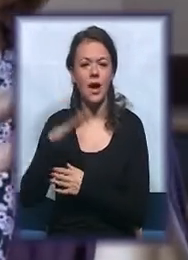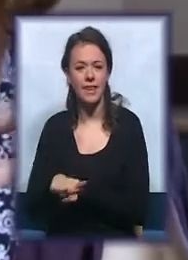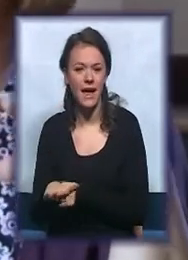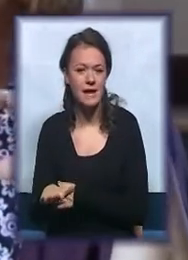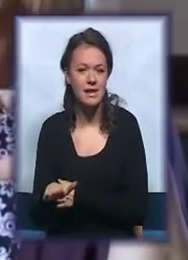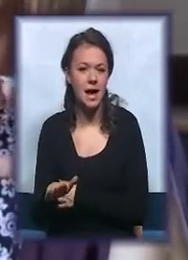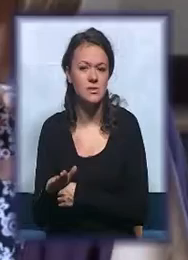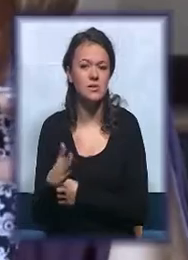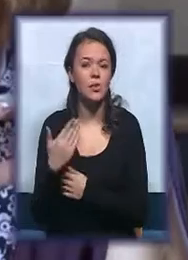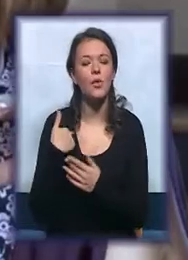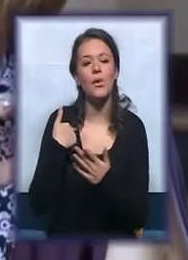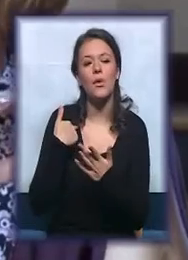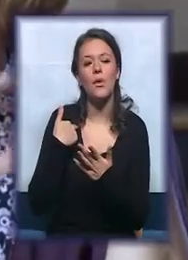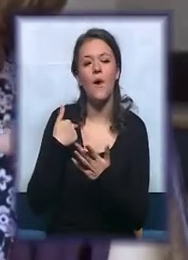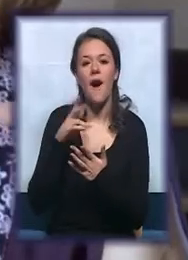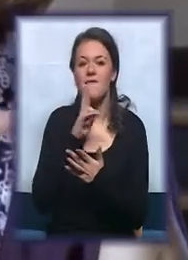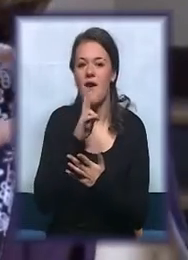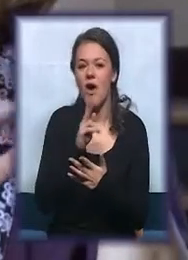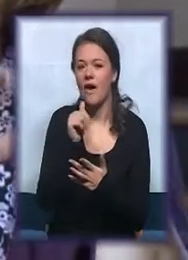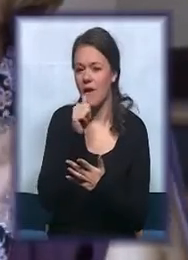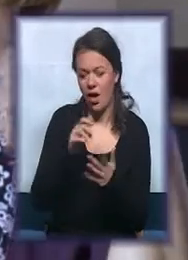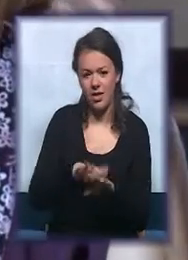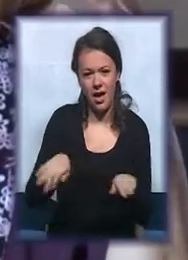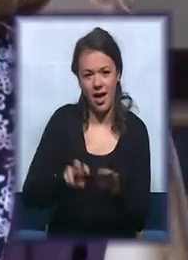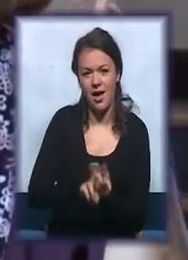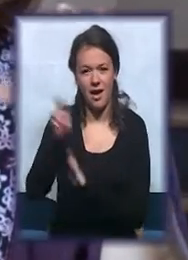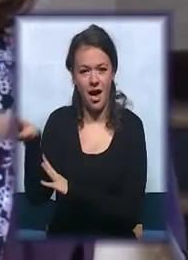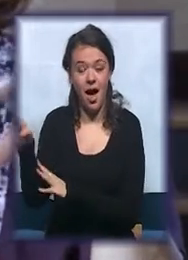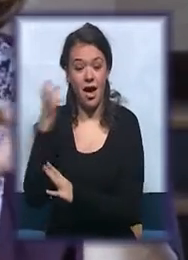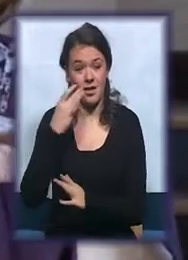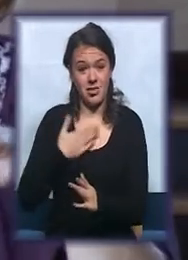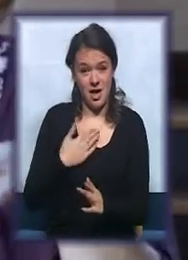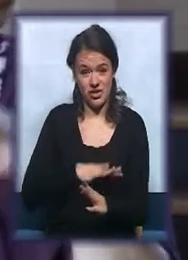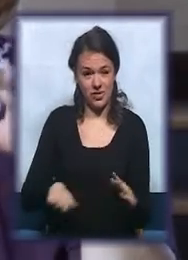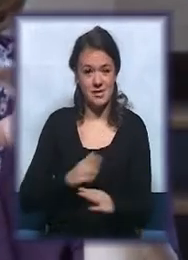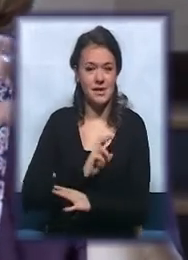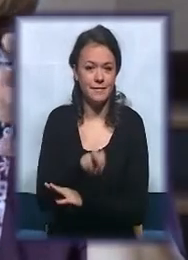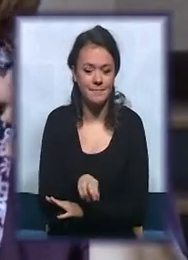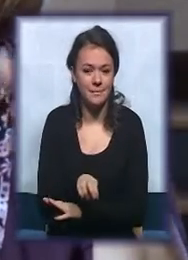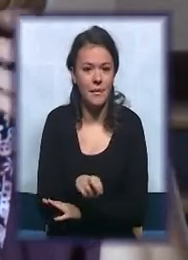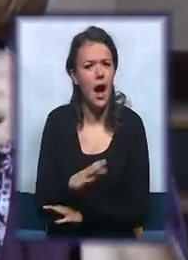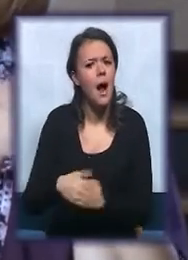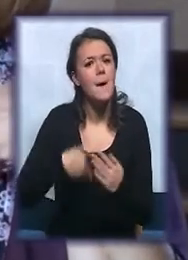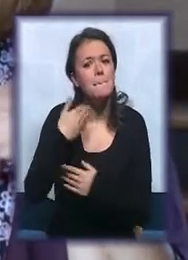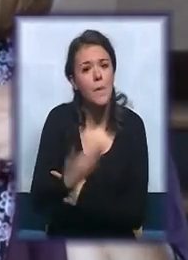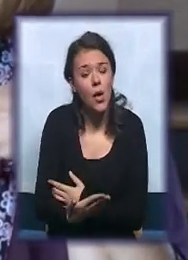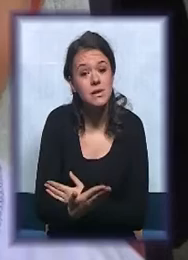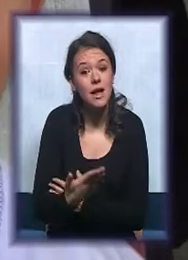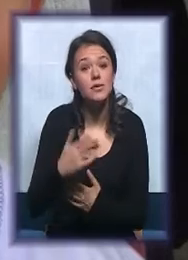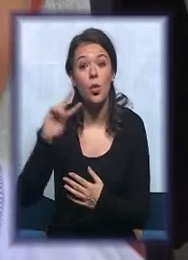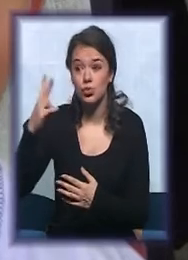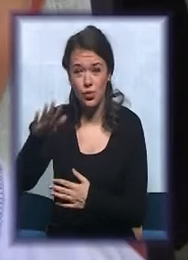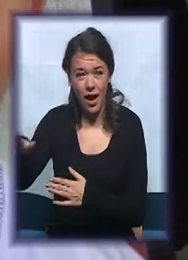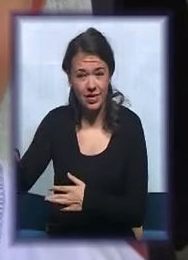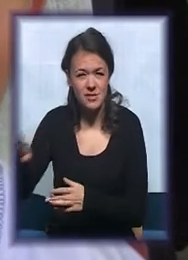deca su izlazila iz vode, kad su naša deca ulazila, ali posle su se i ta druga deca, što je bio i cilj,